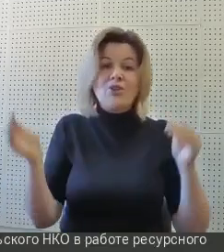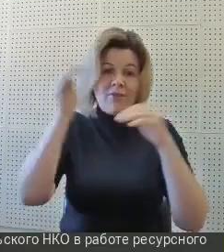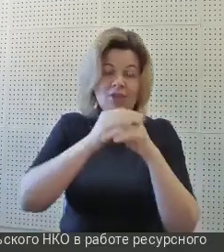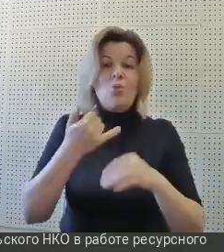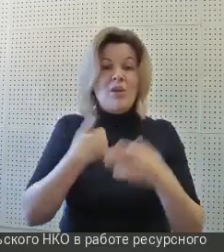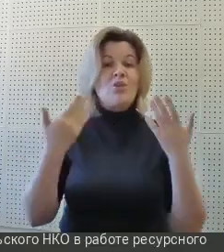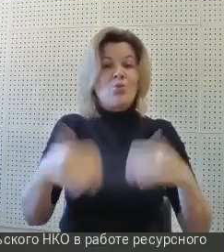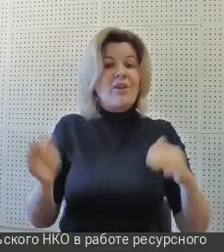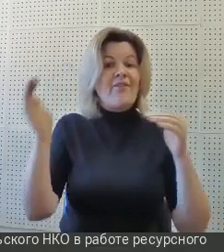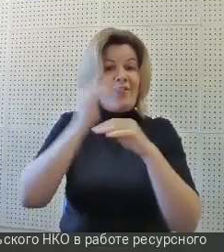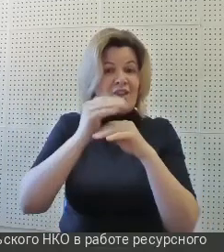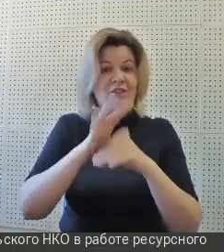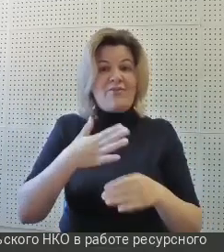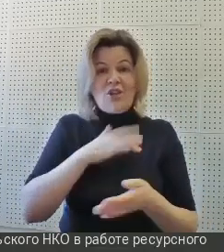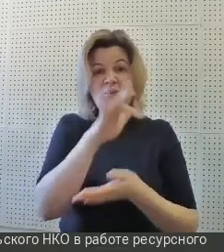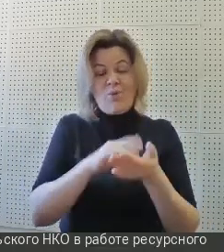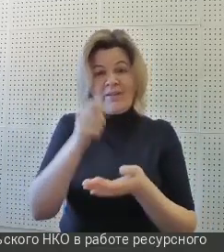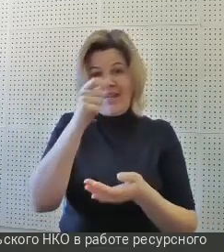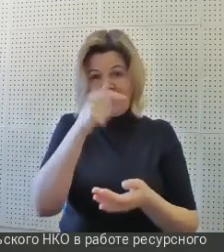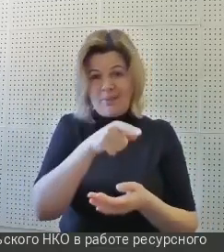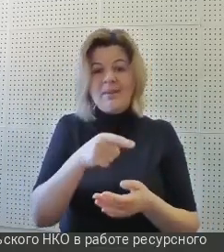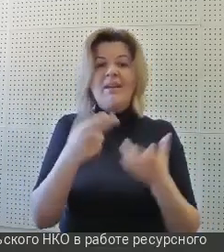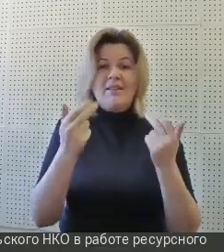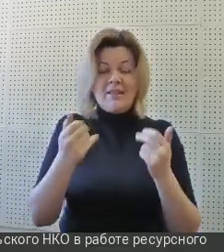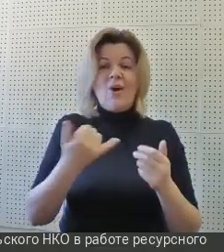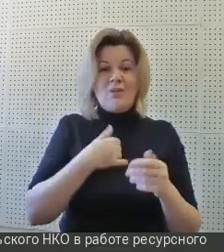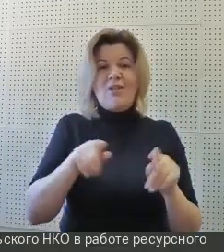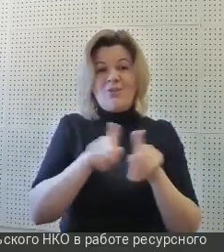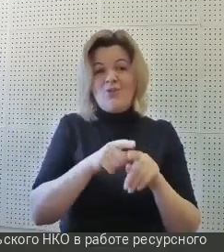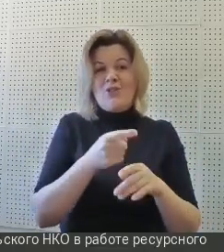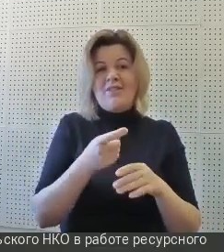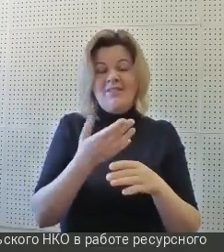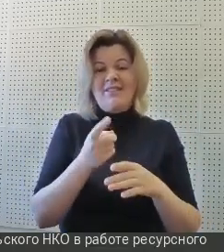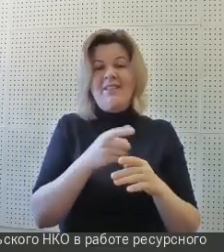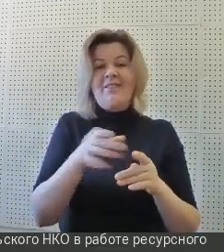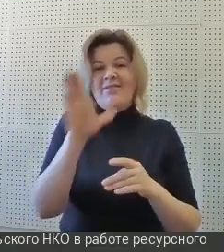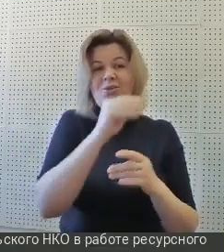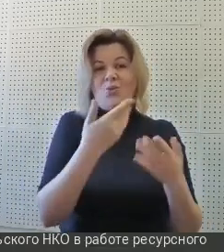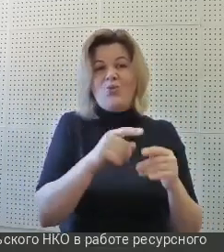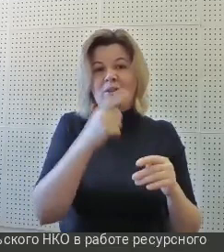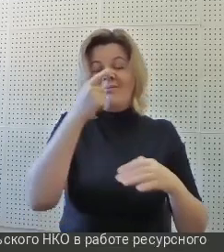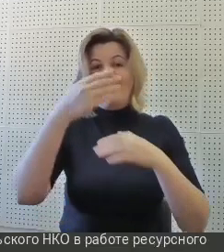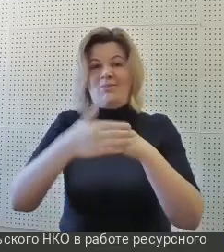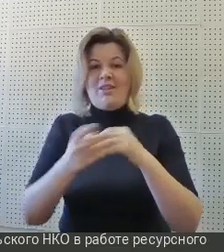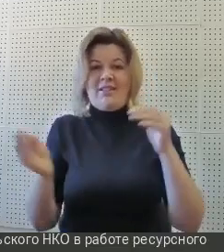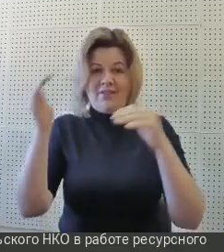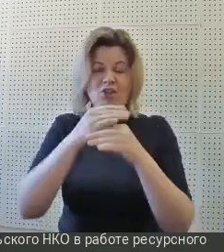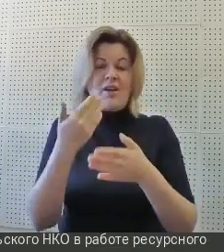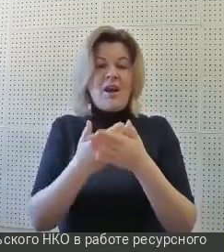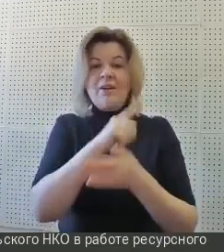уже вечер в Екатеринбурге. Да, у нас тоже медленно подвигается все к вечеру. Кажется,